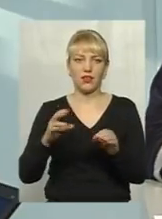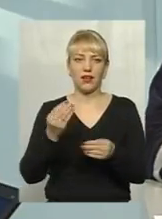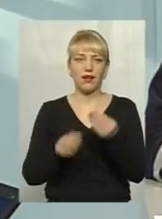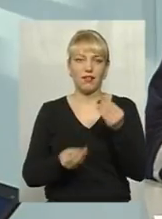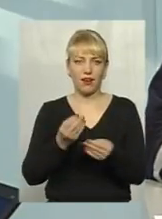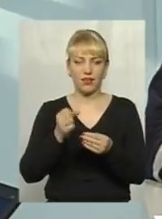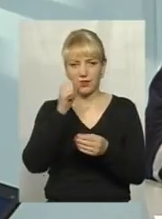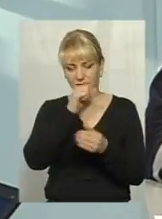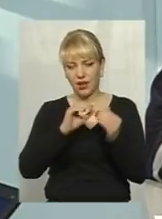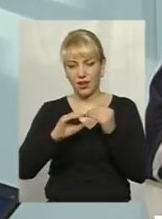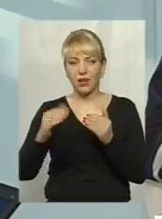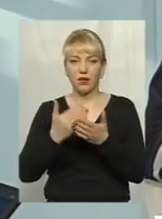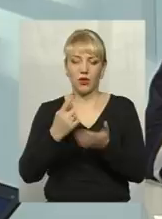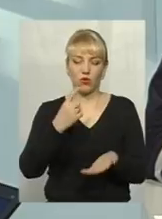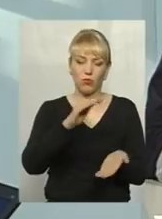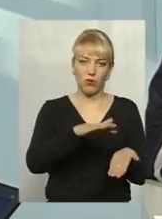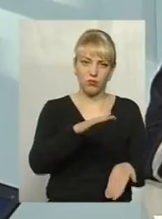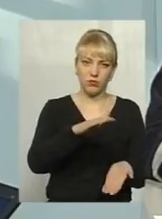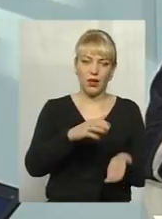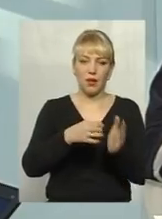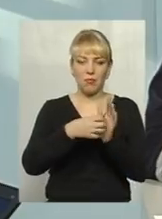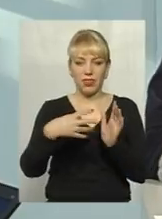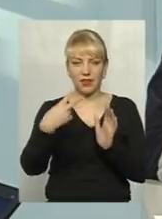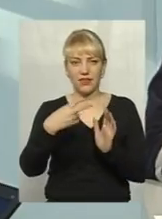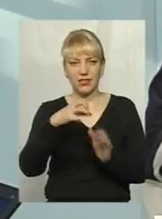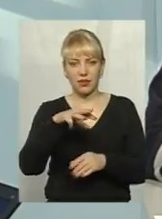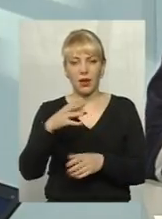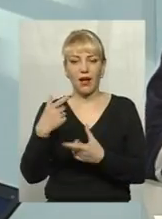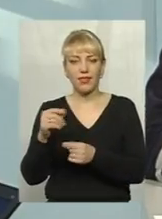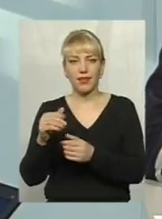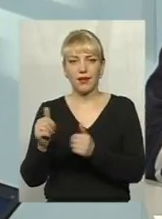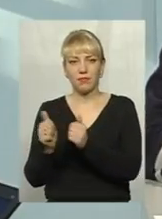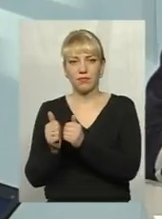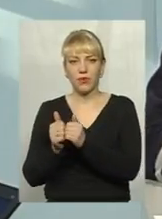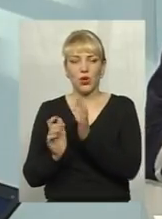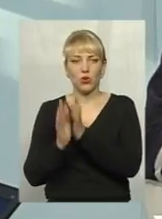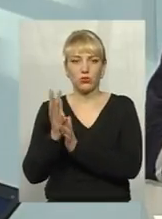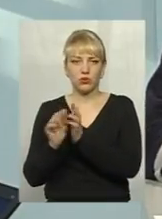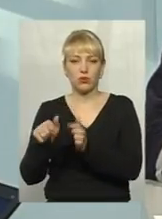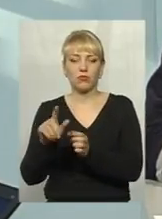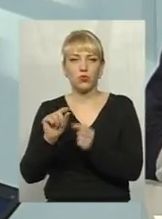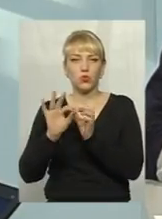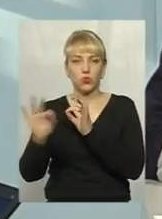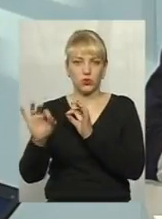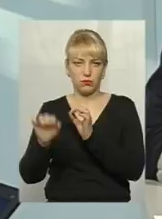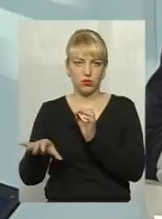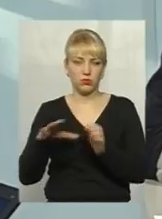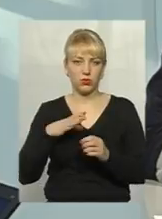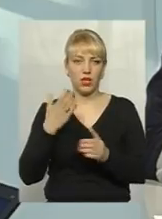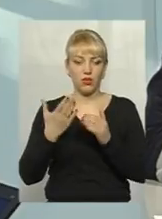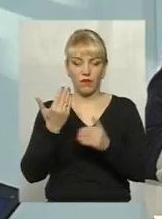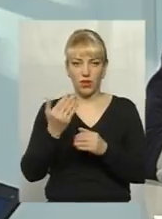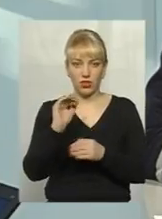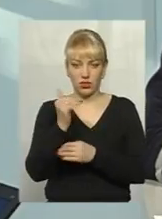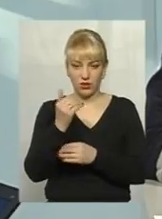місці може бути 15-20 сантиметрів, там, де більша течія, там, де більше чагерників, він може бути набагато тоньший. І якщо ваша дитина провалиться під